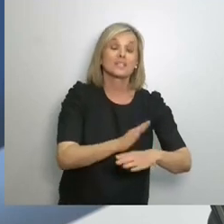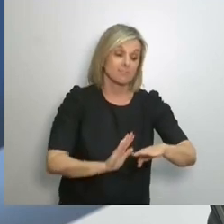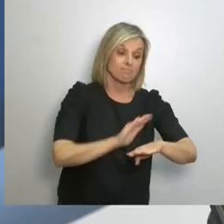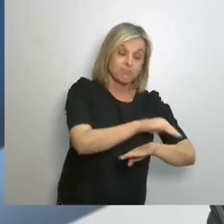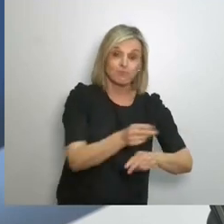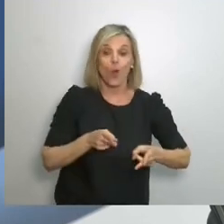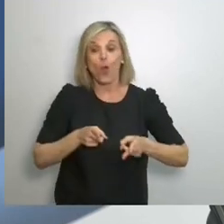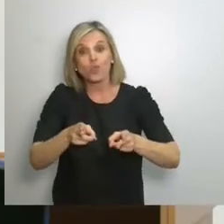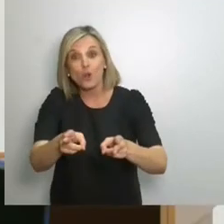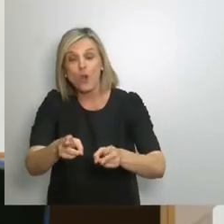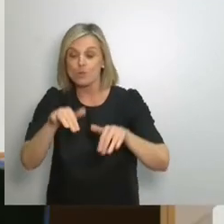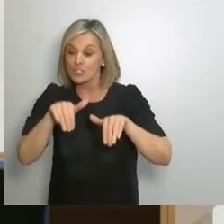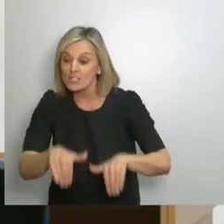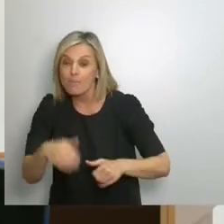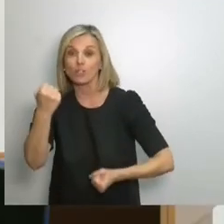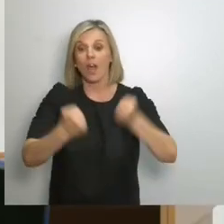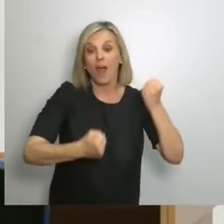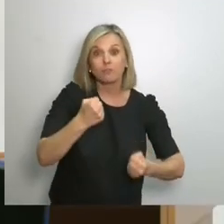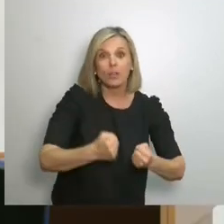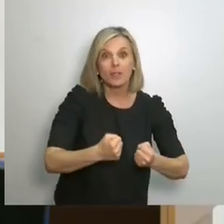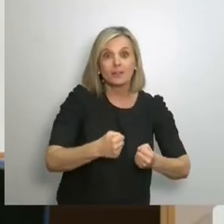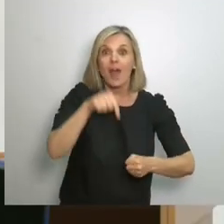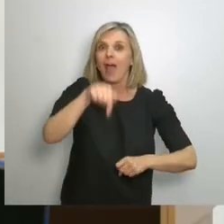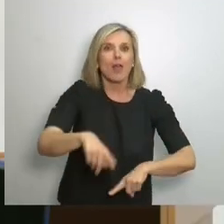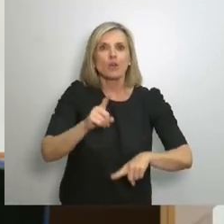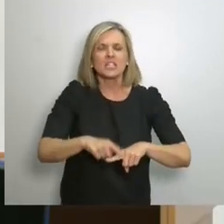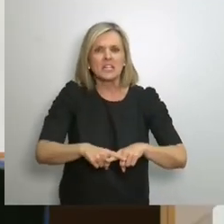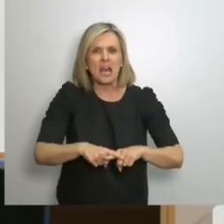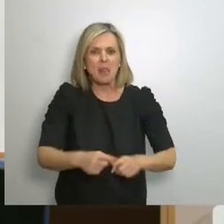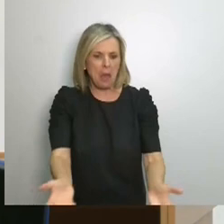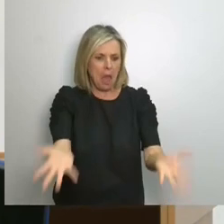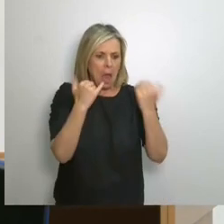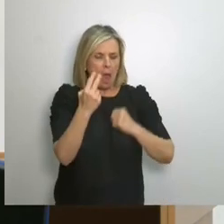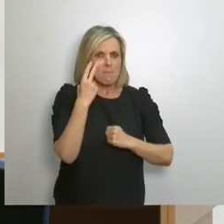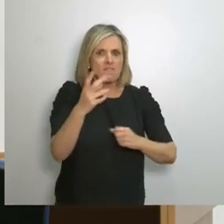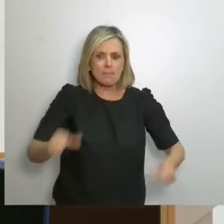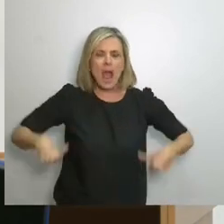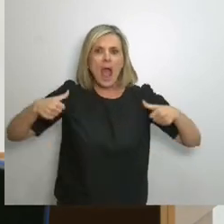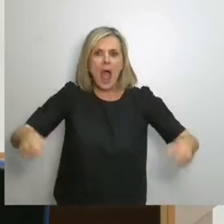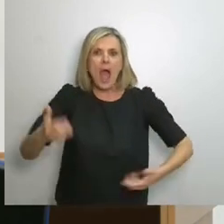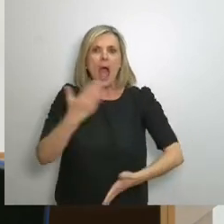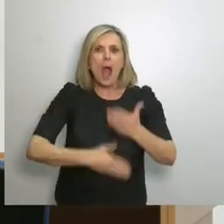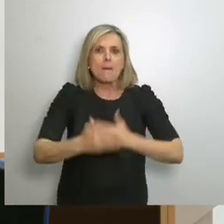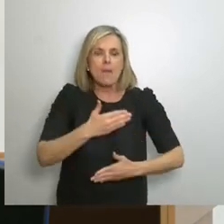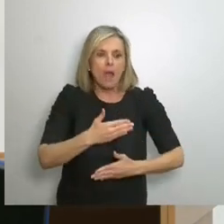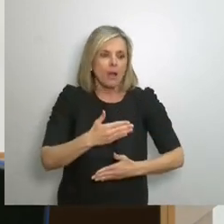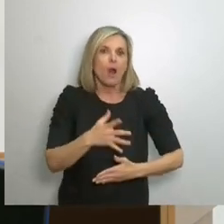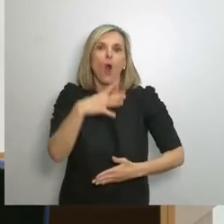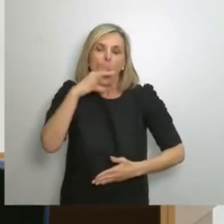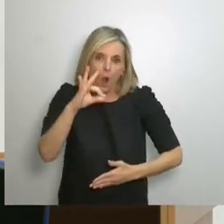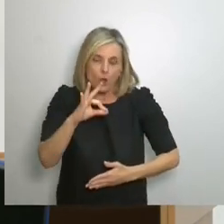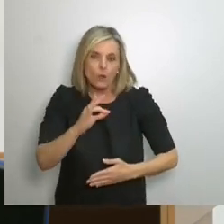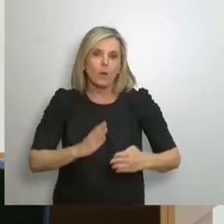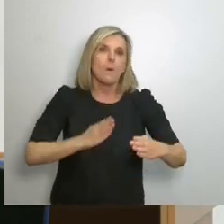Ελλάδα δεν είναι λοιπόν τυχαίο ότι δεν βλέπουμε συχνά αμαία στους δρόμους καθώς αντιμετωπίζουν μια σειρά σοβαρών προβλημάτων Όπως